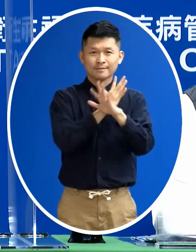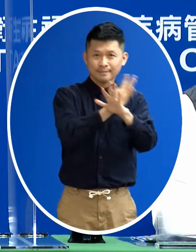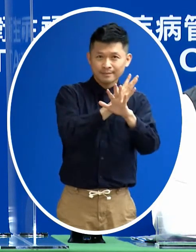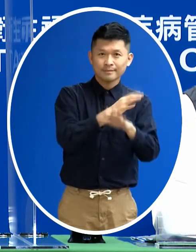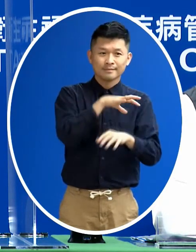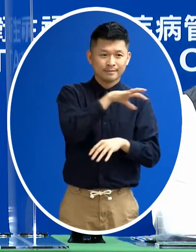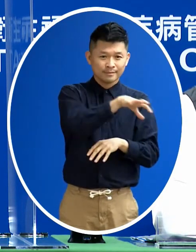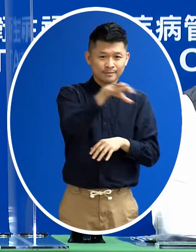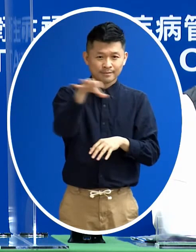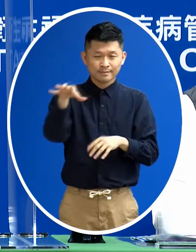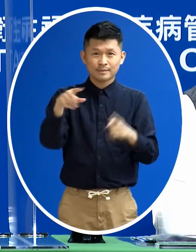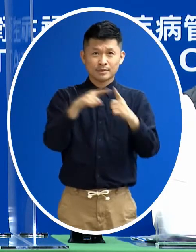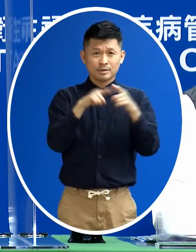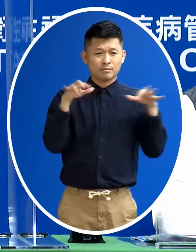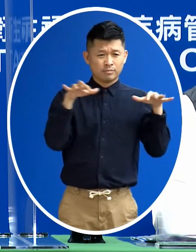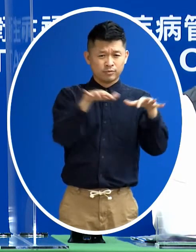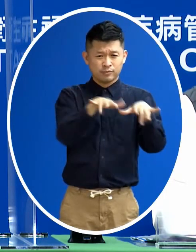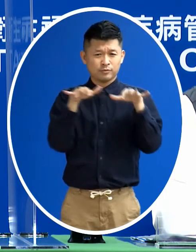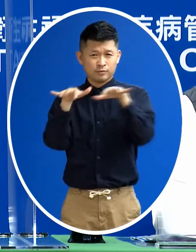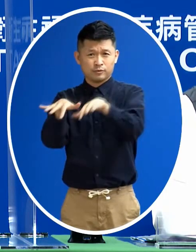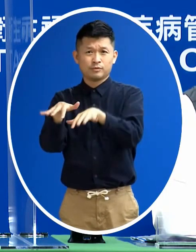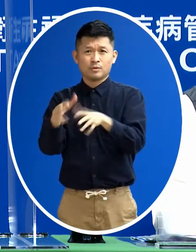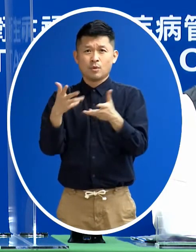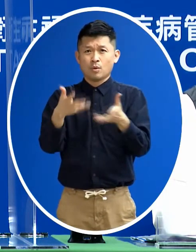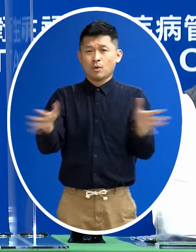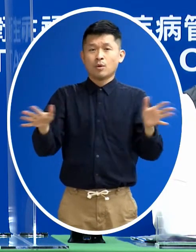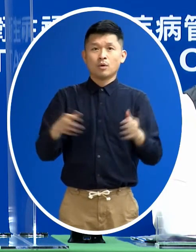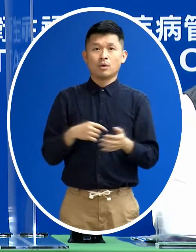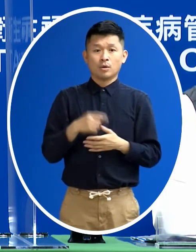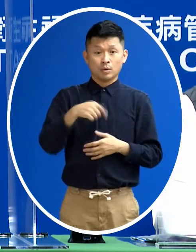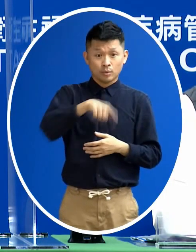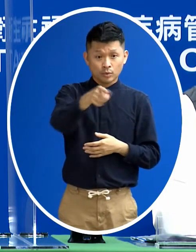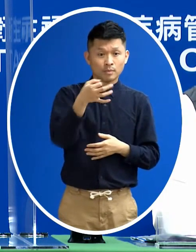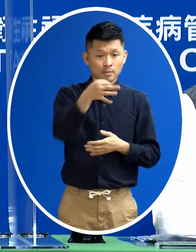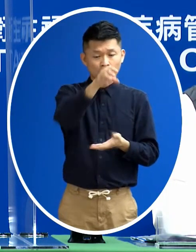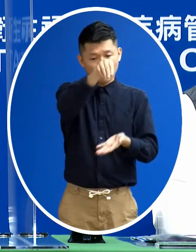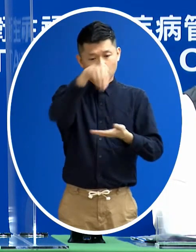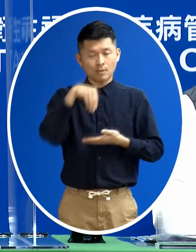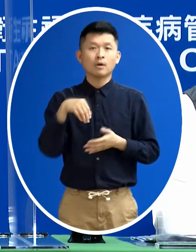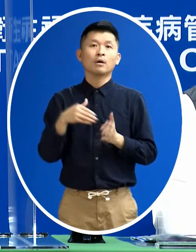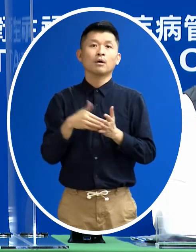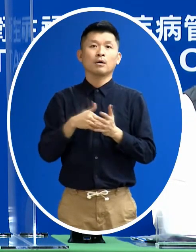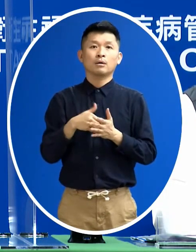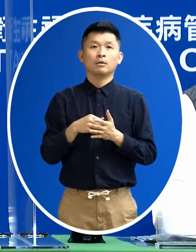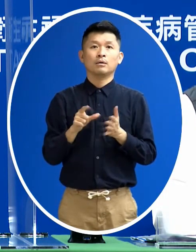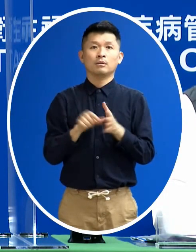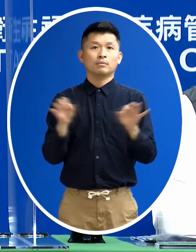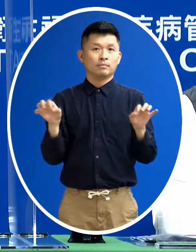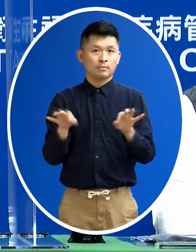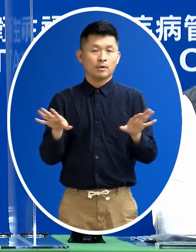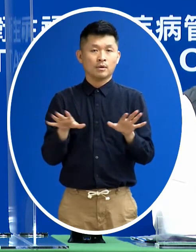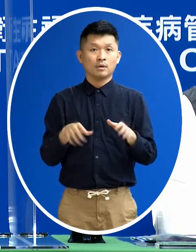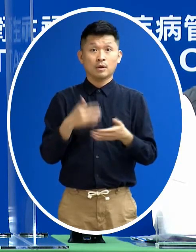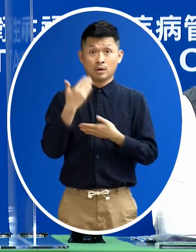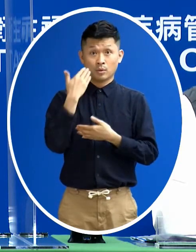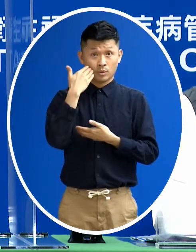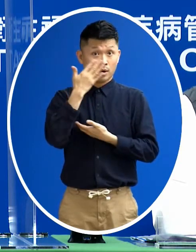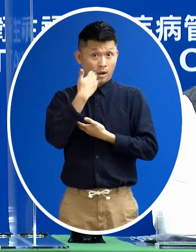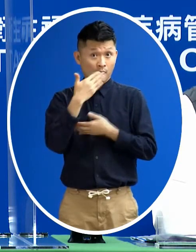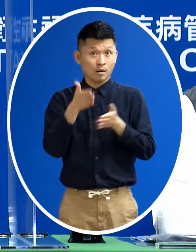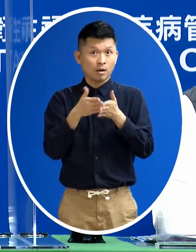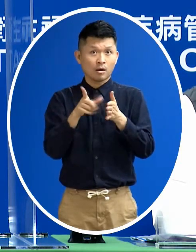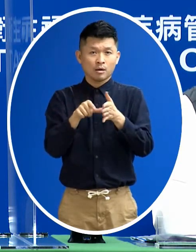些只要人太多 大家就盡量快去快回嘛那吃飯的時間也不要逗留太久